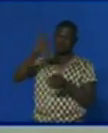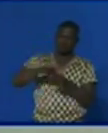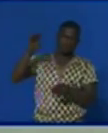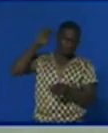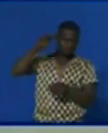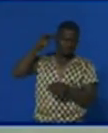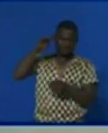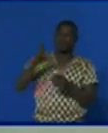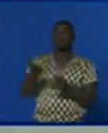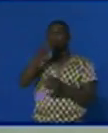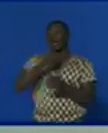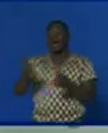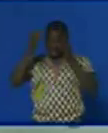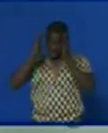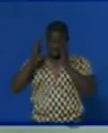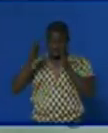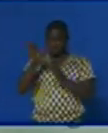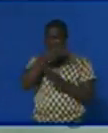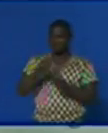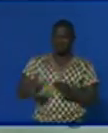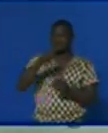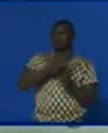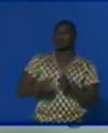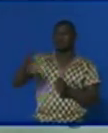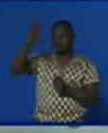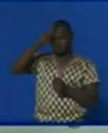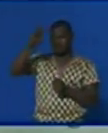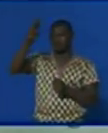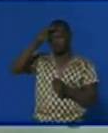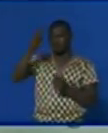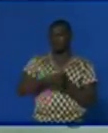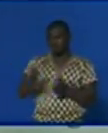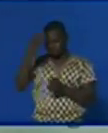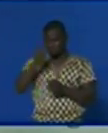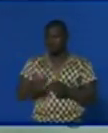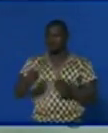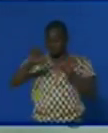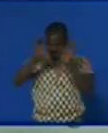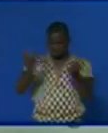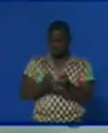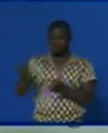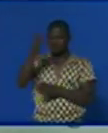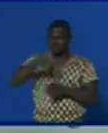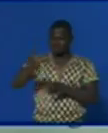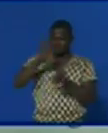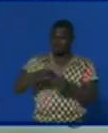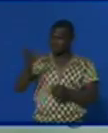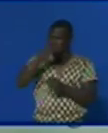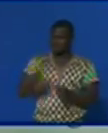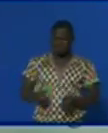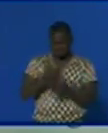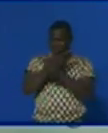C'est aujourd'hui au Faso qui sonne l'alerte. La commission électorale n'a pas encore livré les résultats des urnes que les deux principaux rivaux,